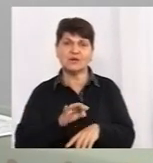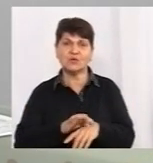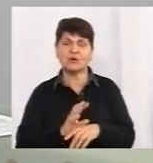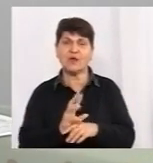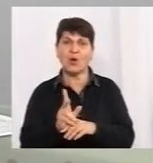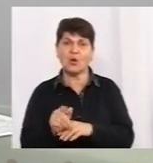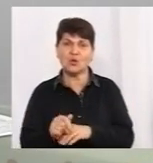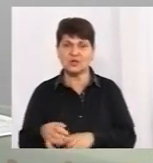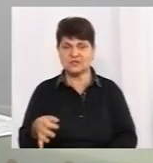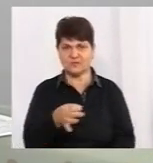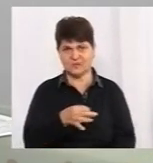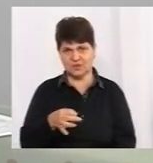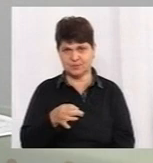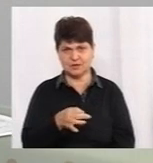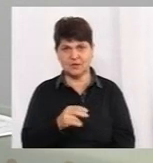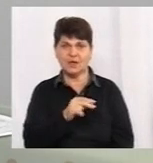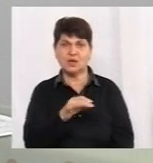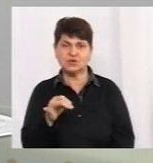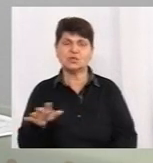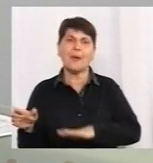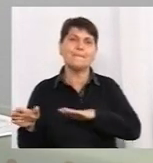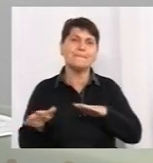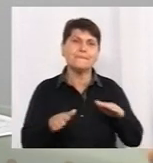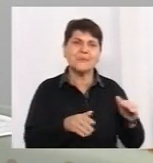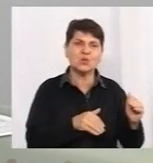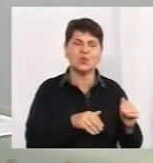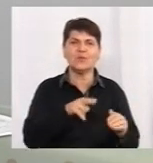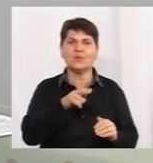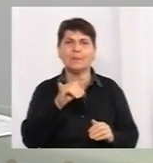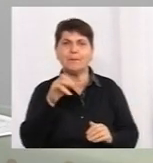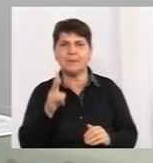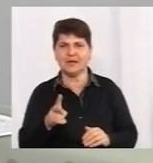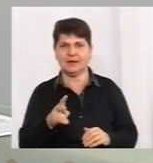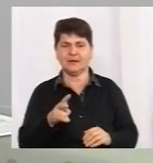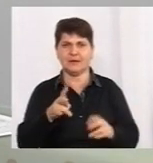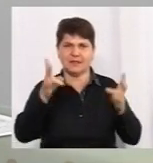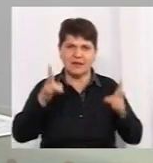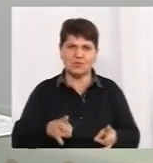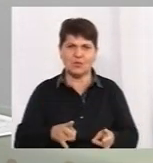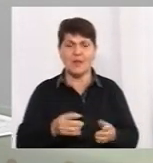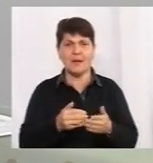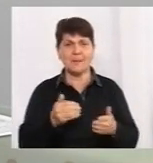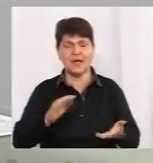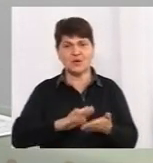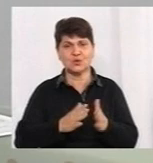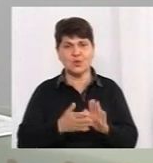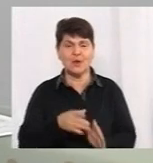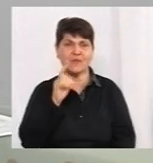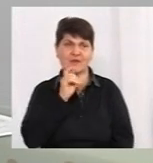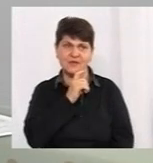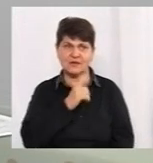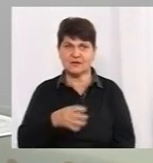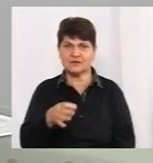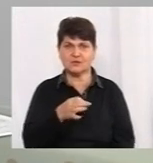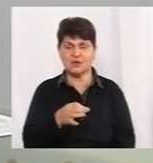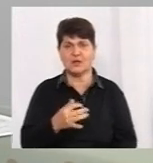простежується в області? Чи минув пік недуги та чи є, власне, передумови в Вінницькій області